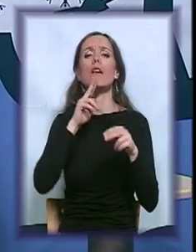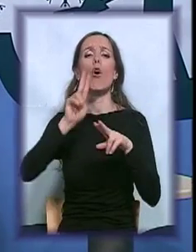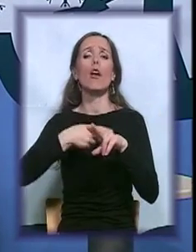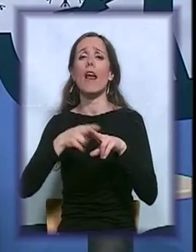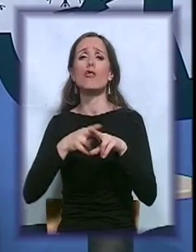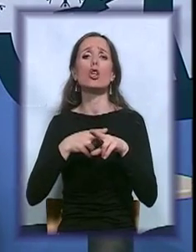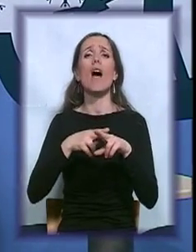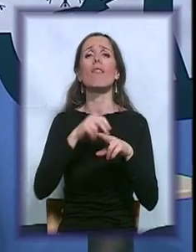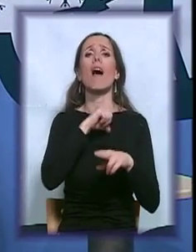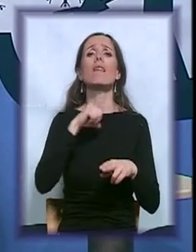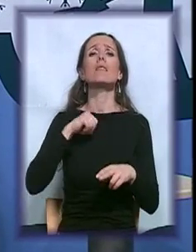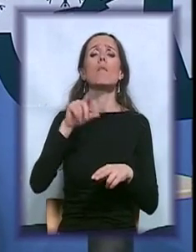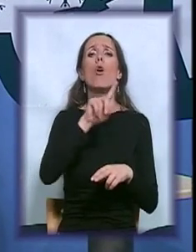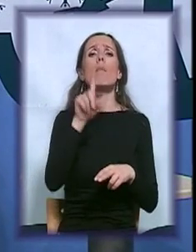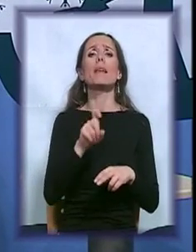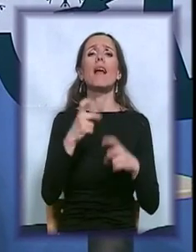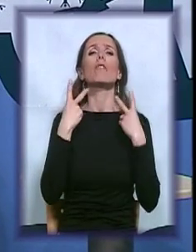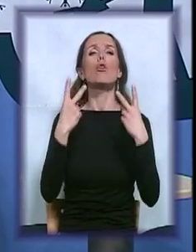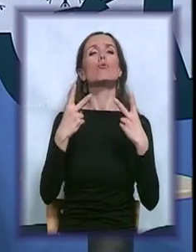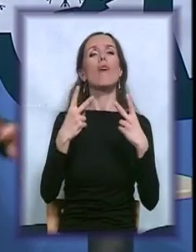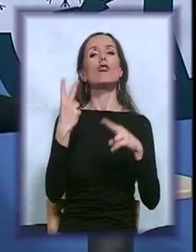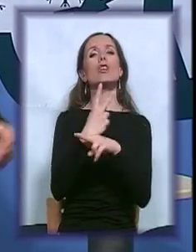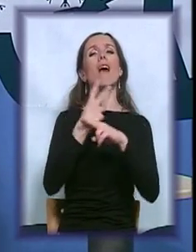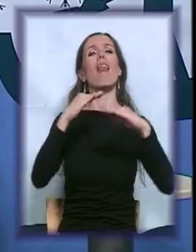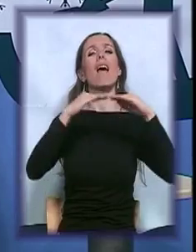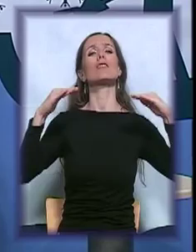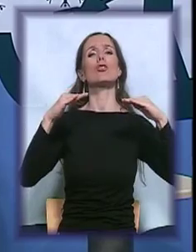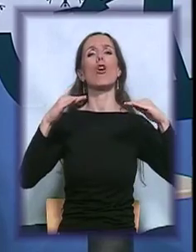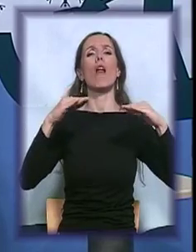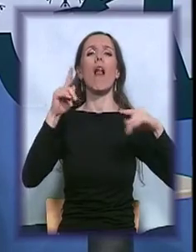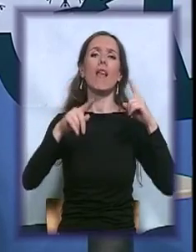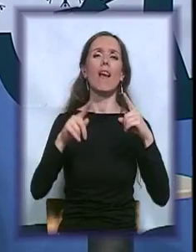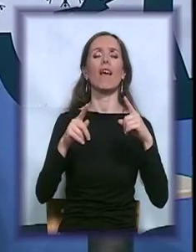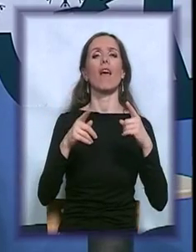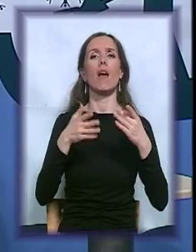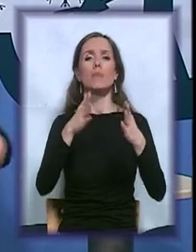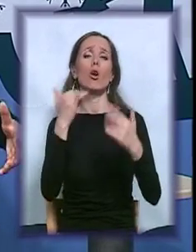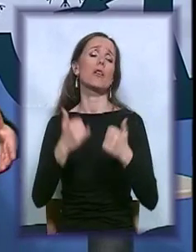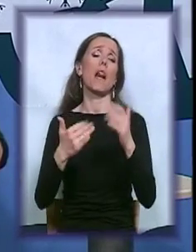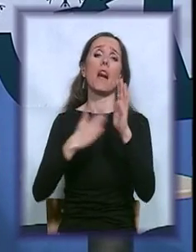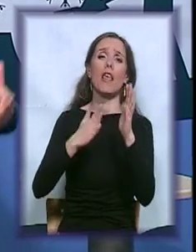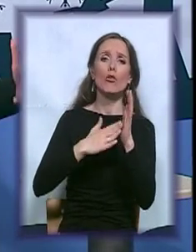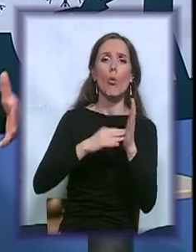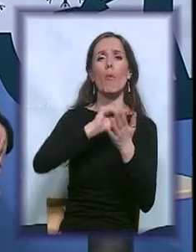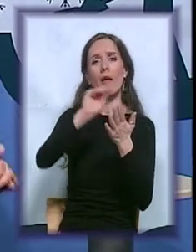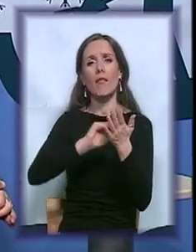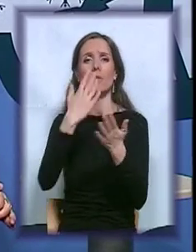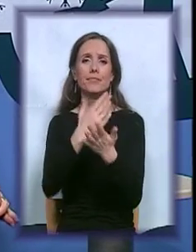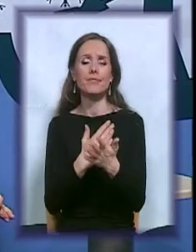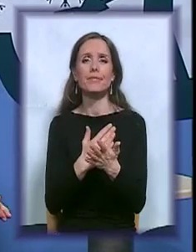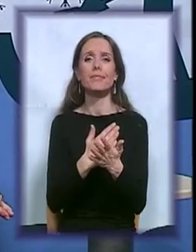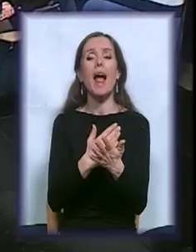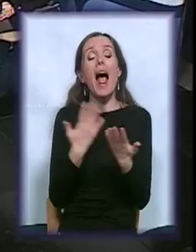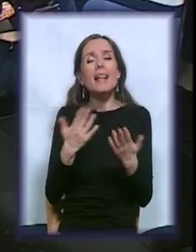direktno samo pitanja važna za nacionalne i velike neke pokrete ili priče ili dokumente, već i ovako. Hajde onako